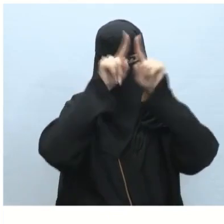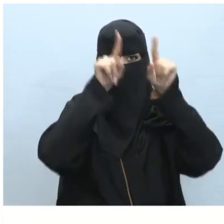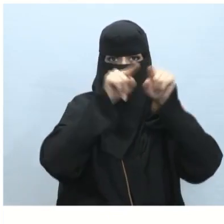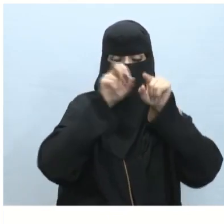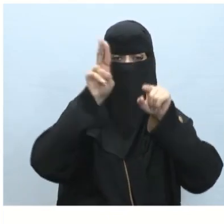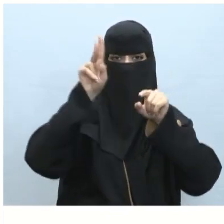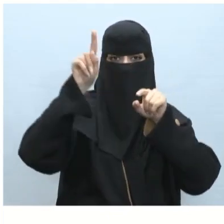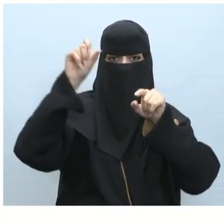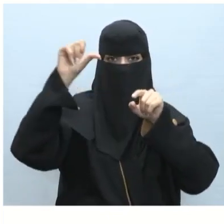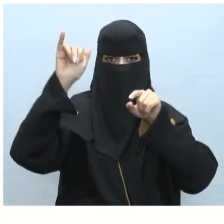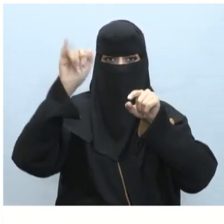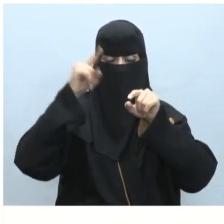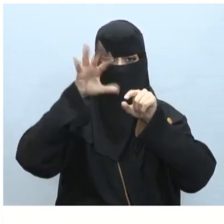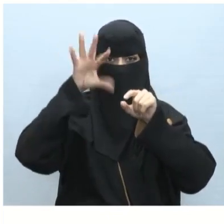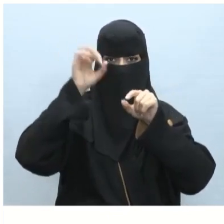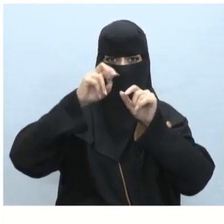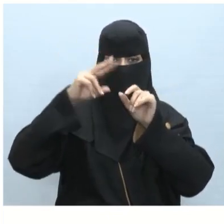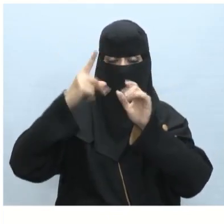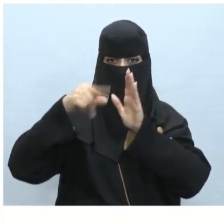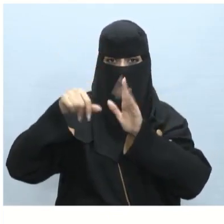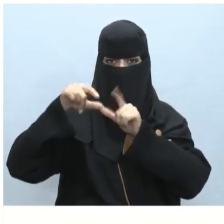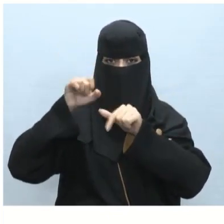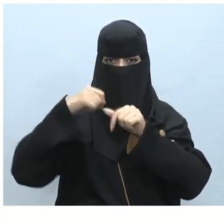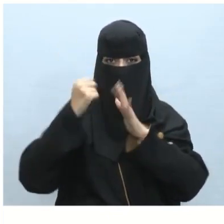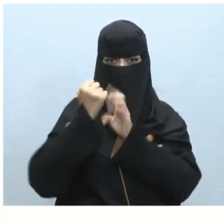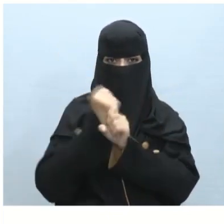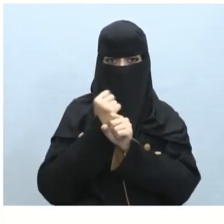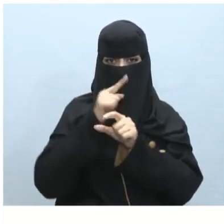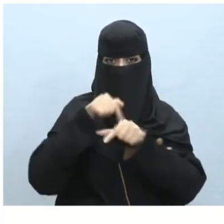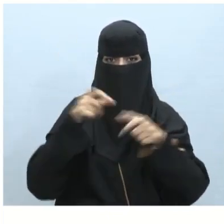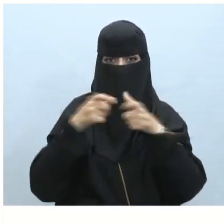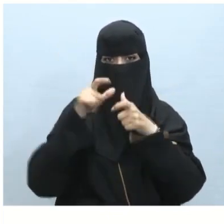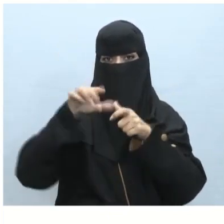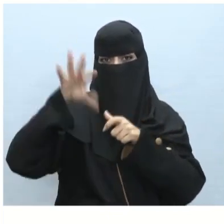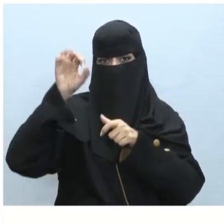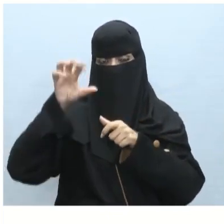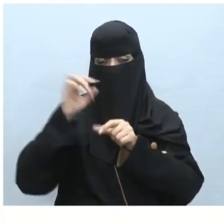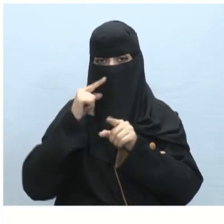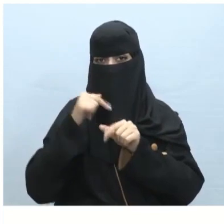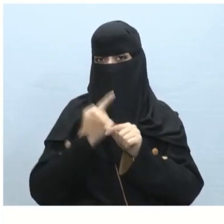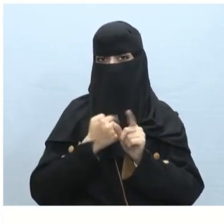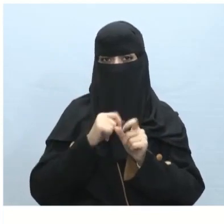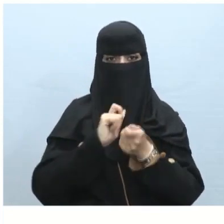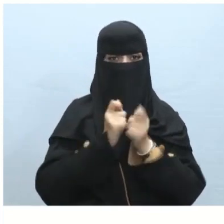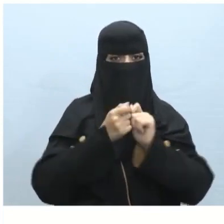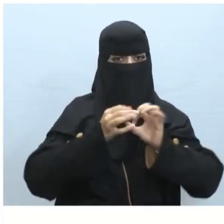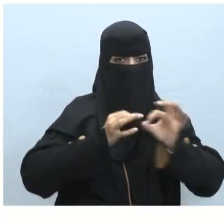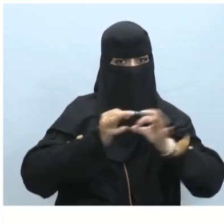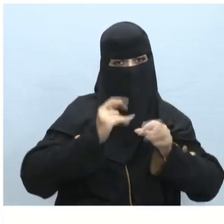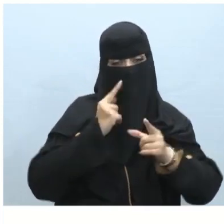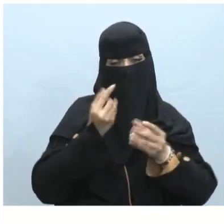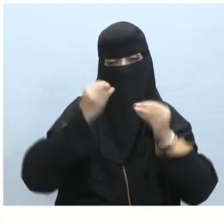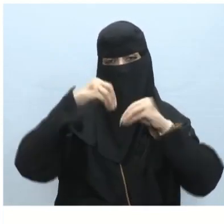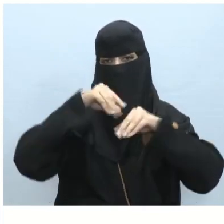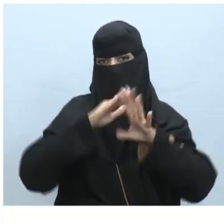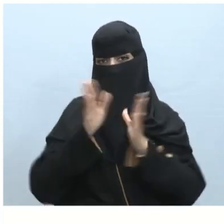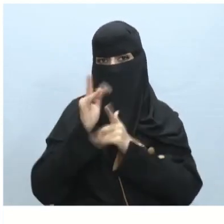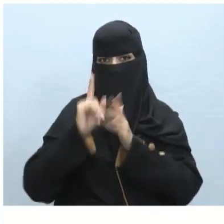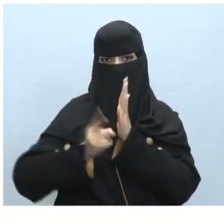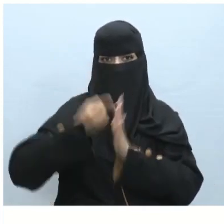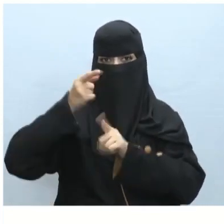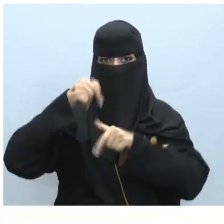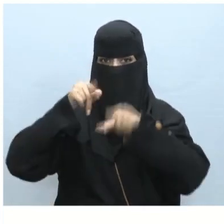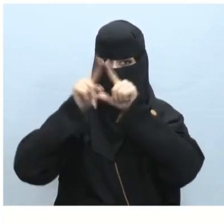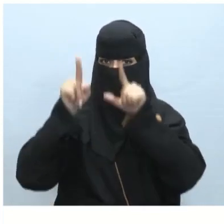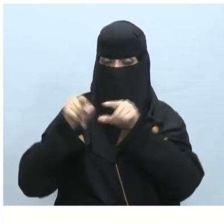تبويب خيارات التشغيل بمجموعة من الأيقونات المندرجة بداخلها أول هذه